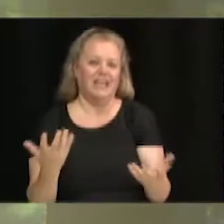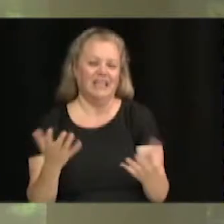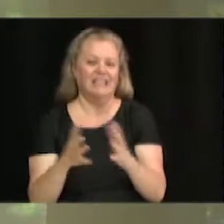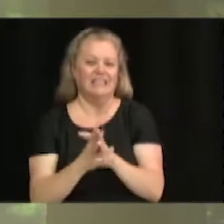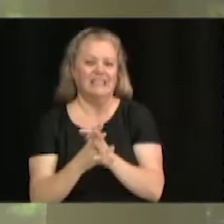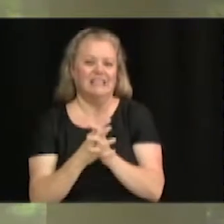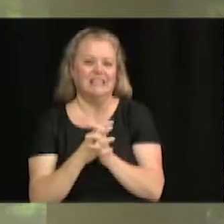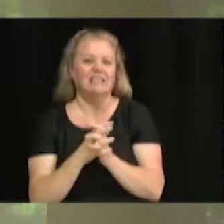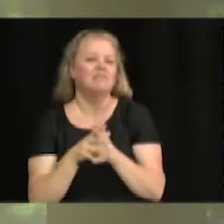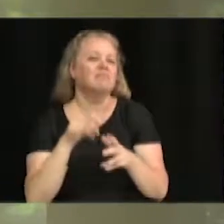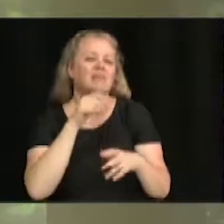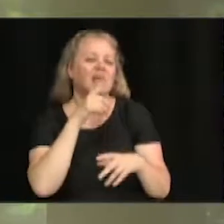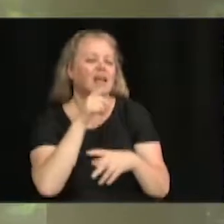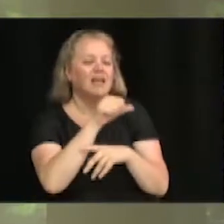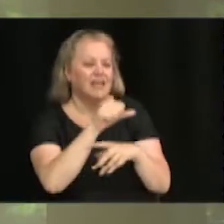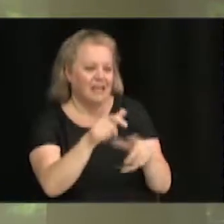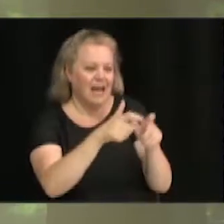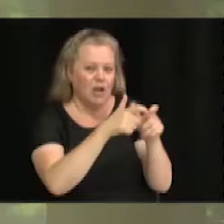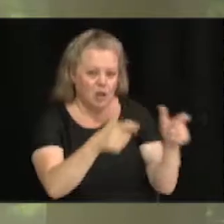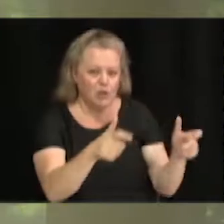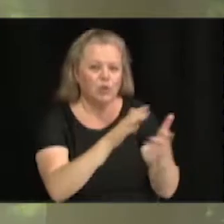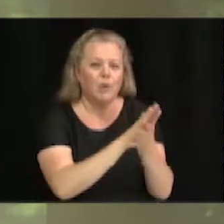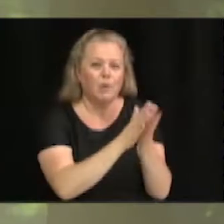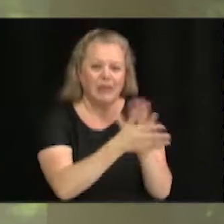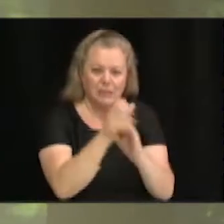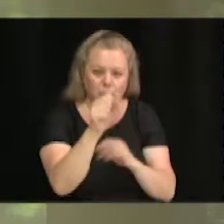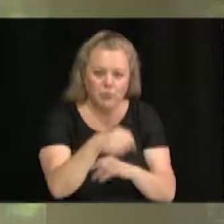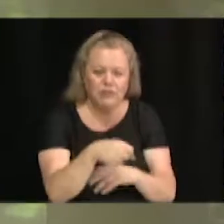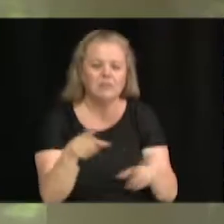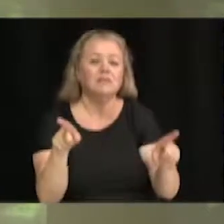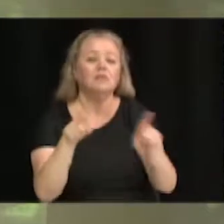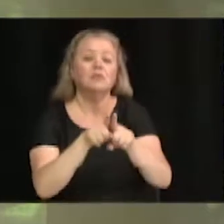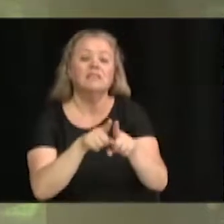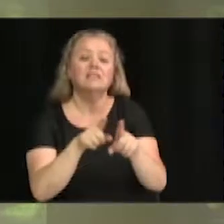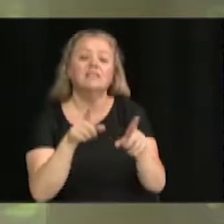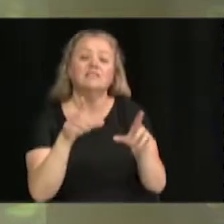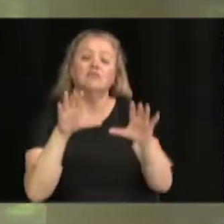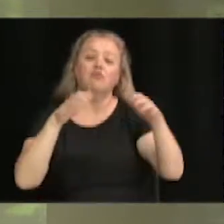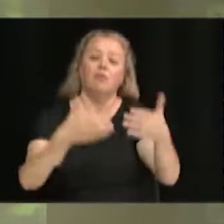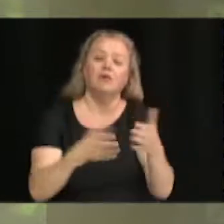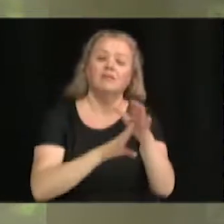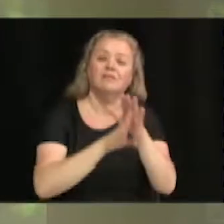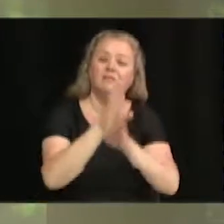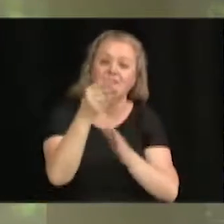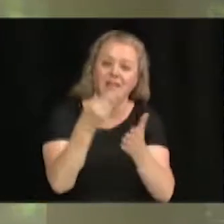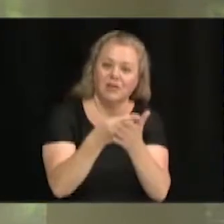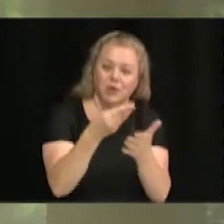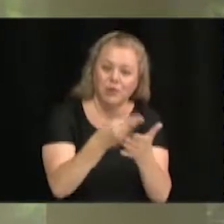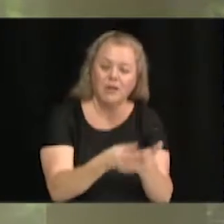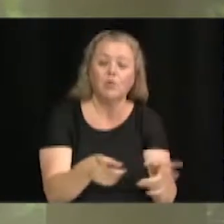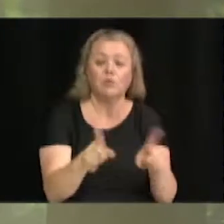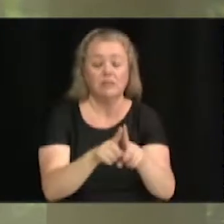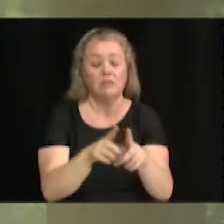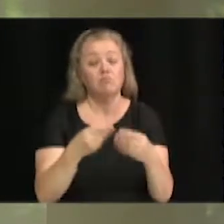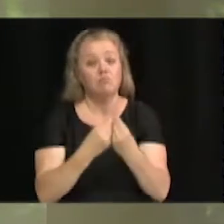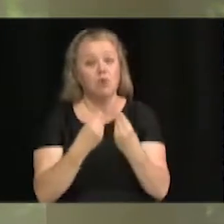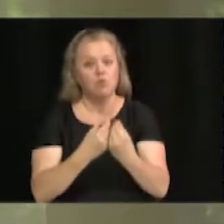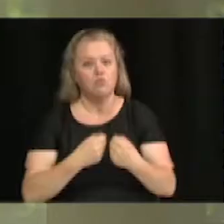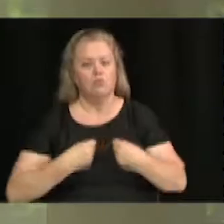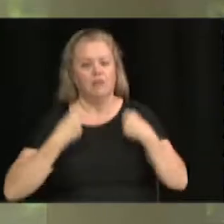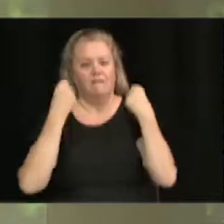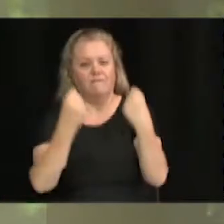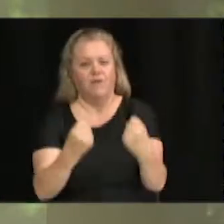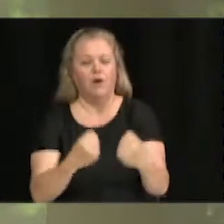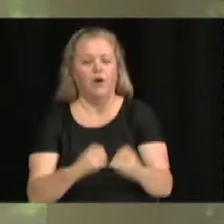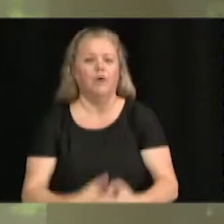pas seulement les entreprises, mais la corporation de développement économique. Il beaucoup d'efforts qui sont mis de ce côté-là. Mais les gens, je pense, que ce soit reliés à l'emploi ou non, mais